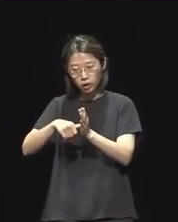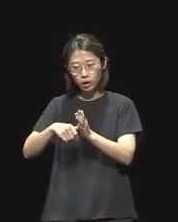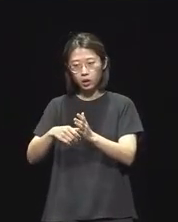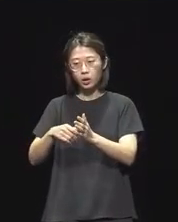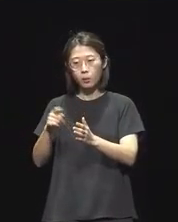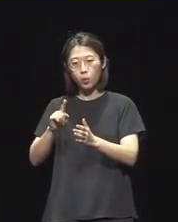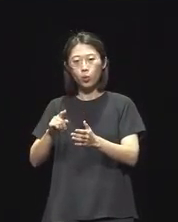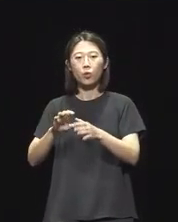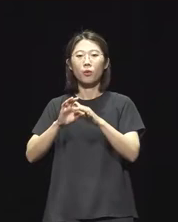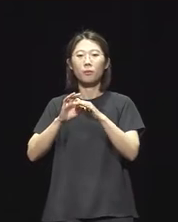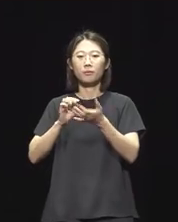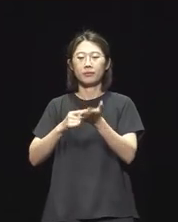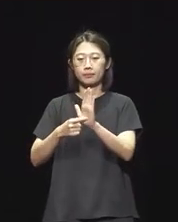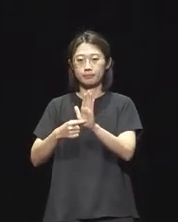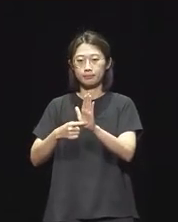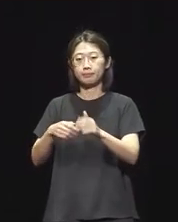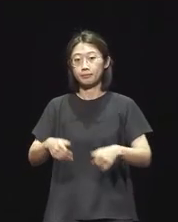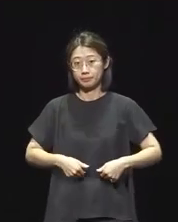발표하셔야 됩니다.